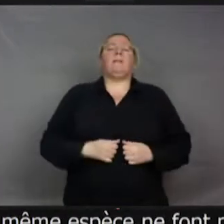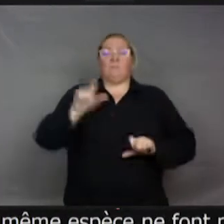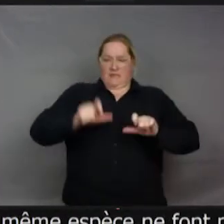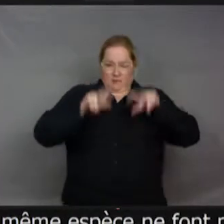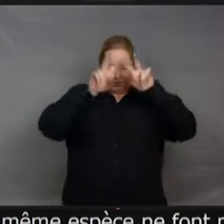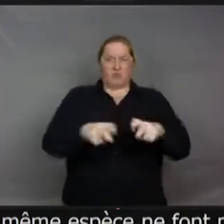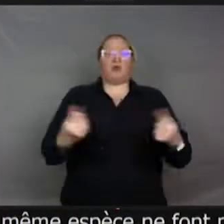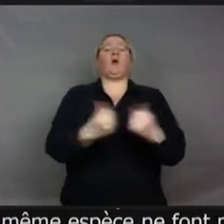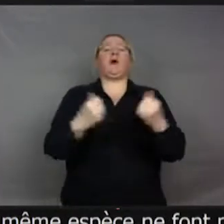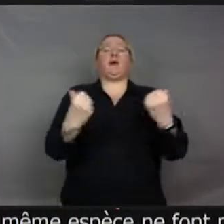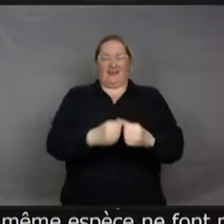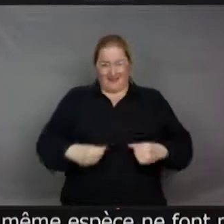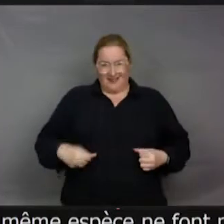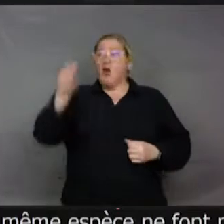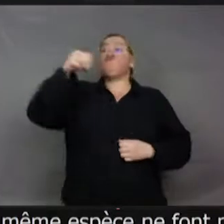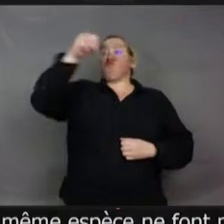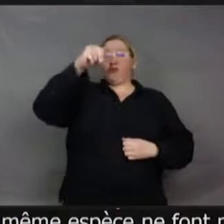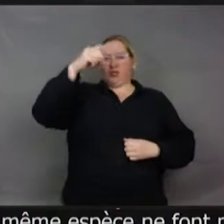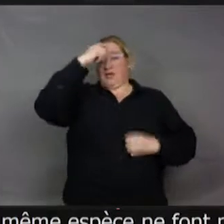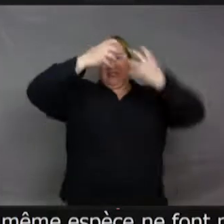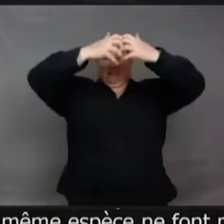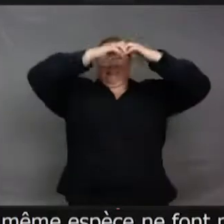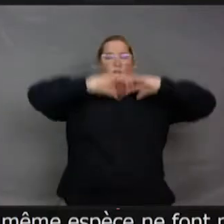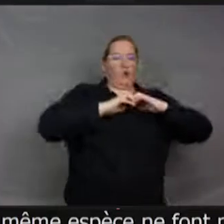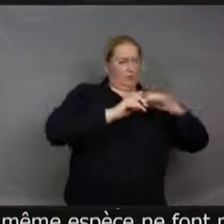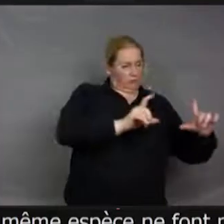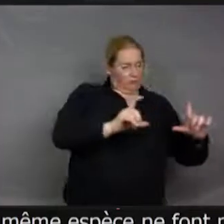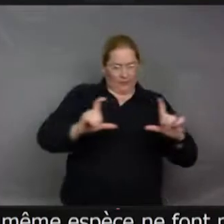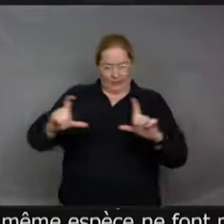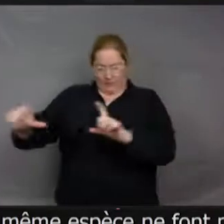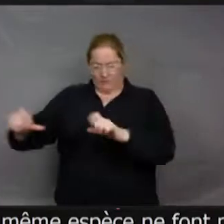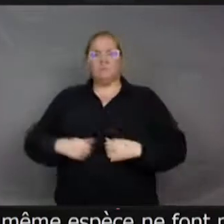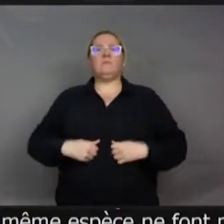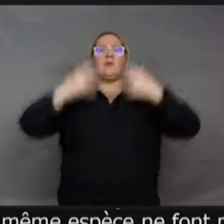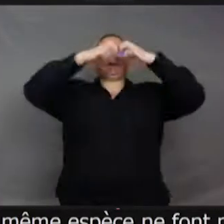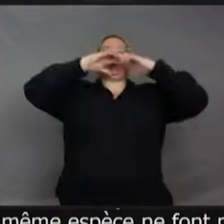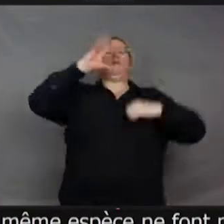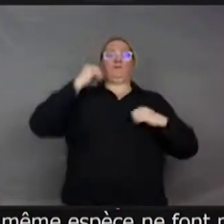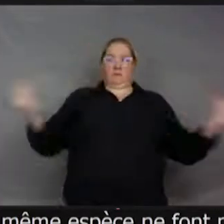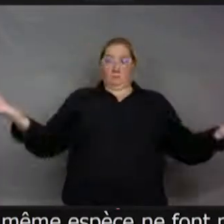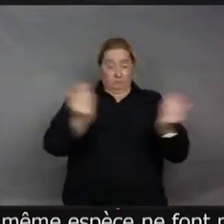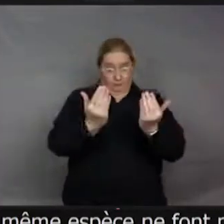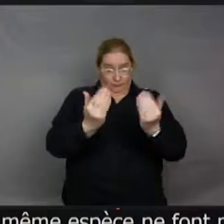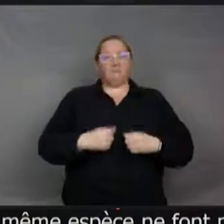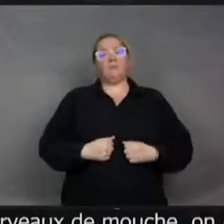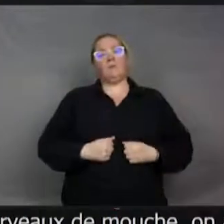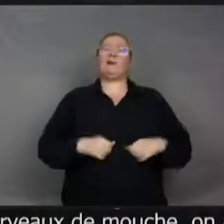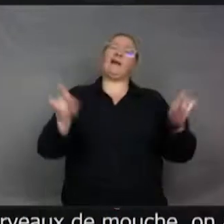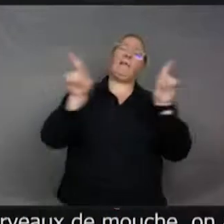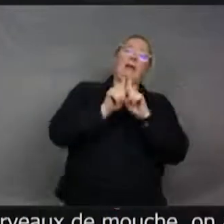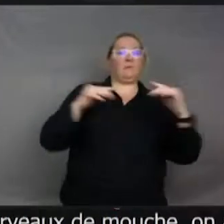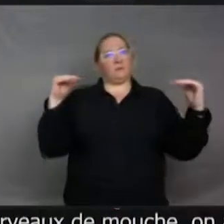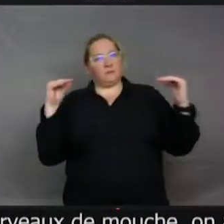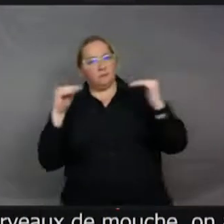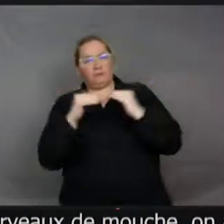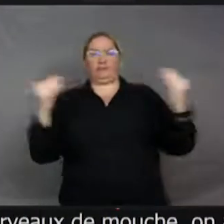cerveaux de mouches. Par exemple, ils ont retrouvé des similarités avec le nôtre. Alors, je ne dis pas du tout qu'une mouche est l'équivalent d'un humain en termes de